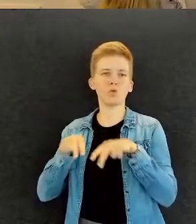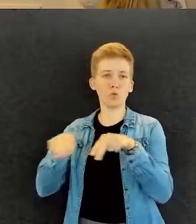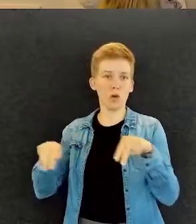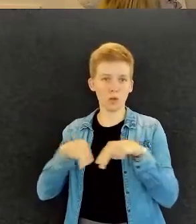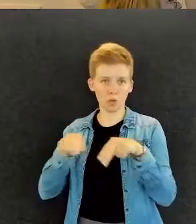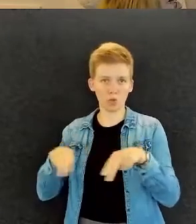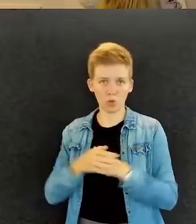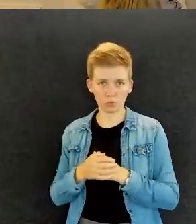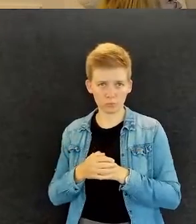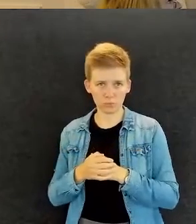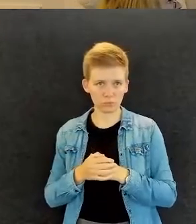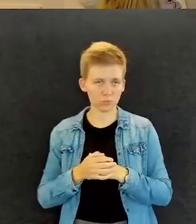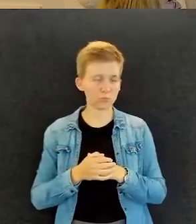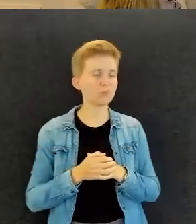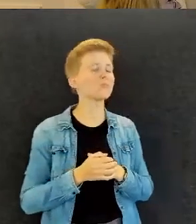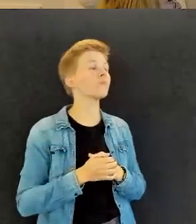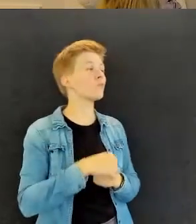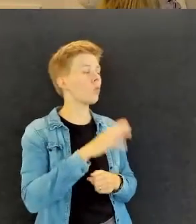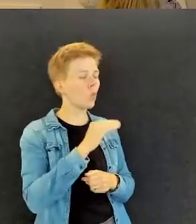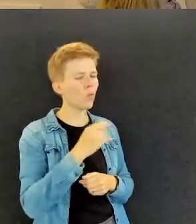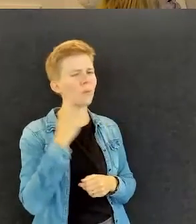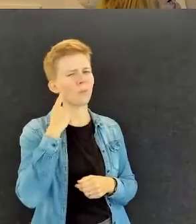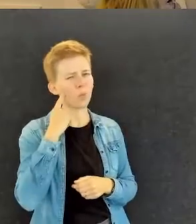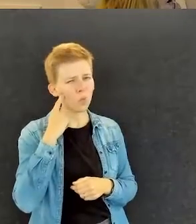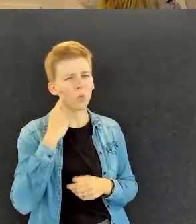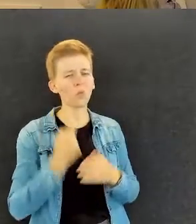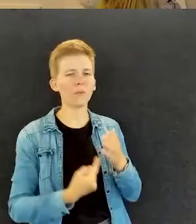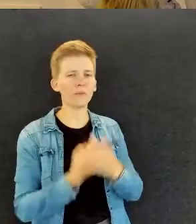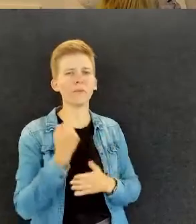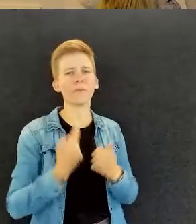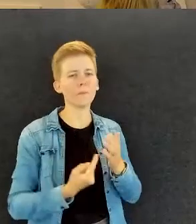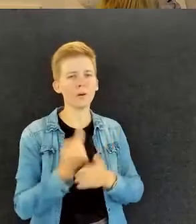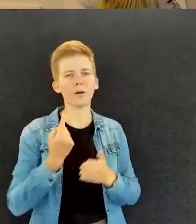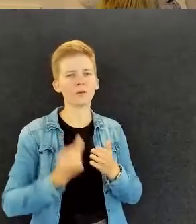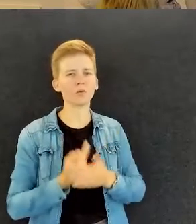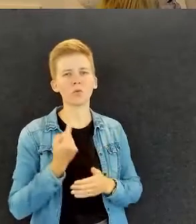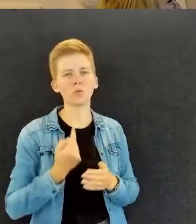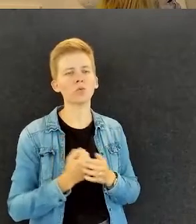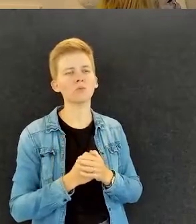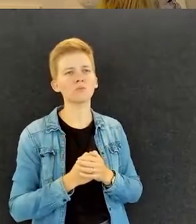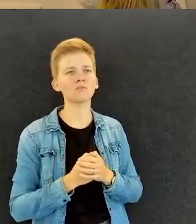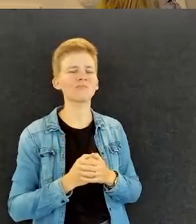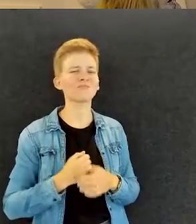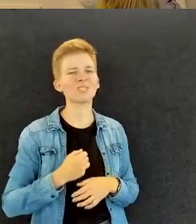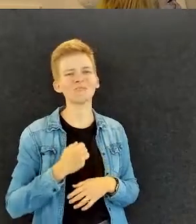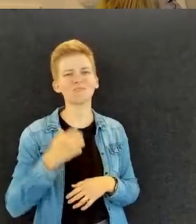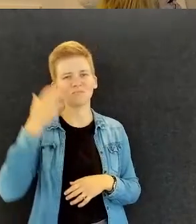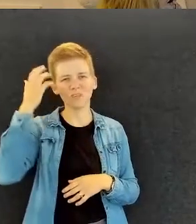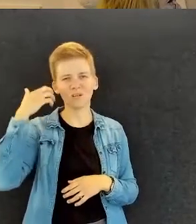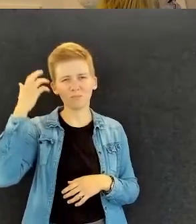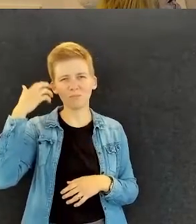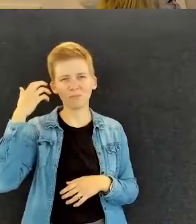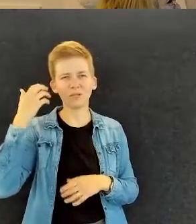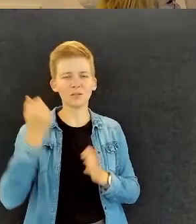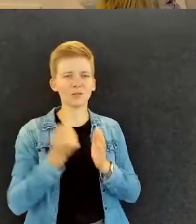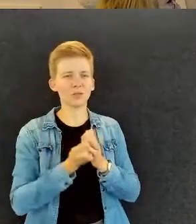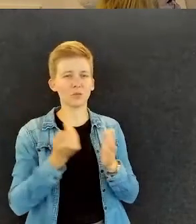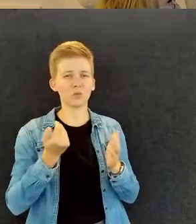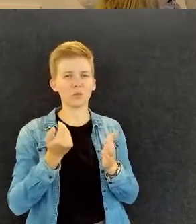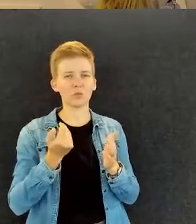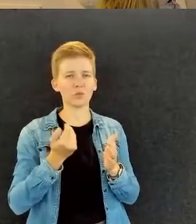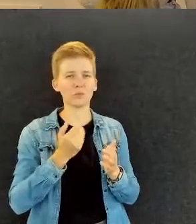Joo, olen kuullut sellaistakin tapahtumaan, mikä tietysti on vähän harmillista, koska sehän ei ole sen